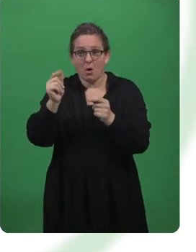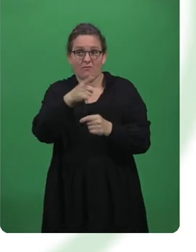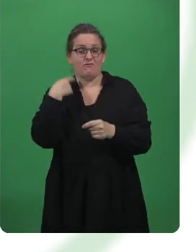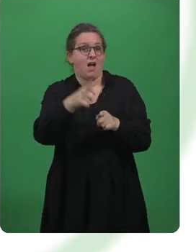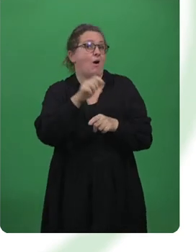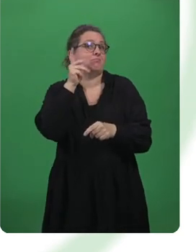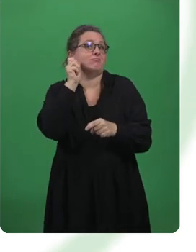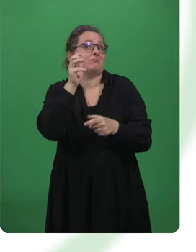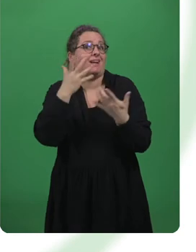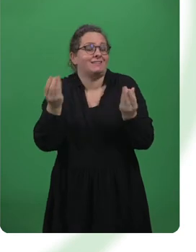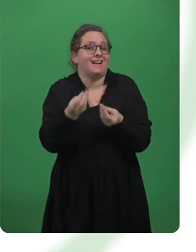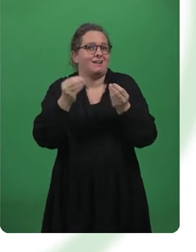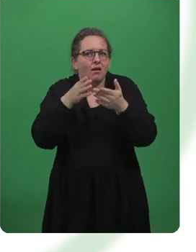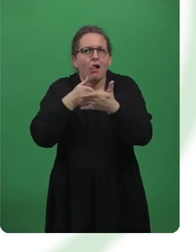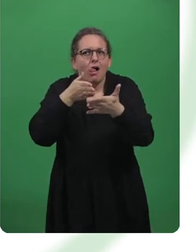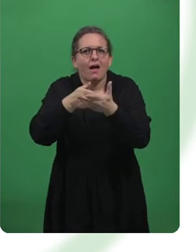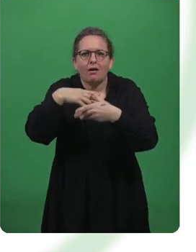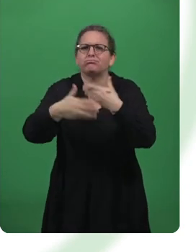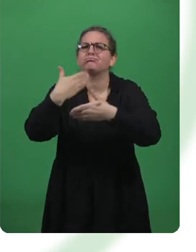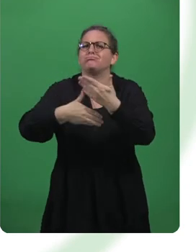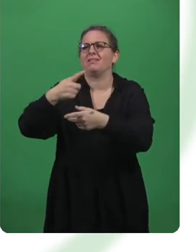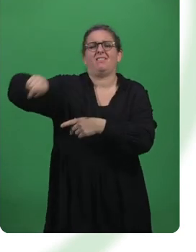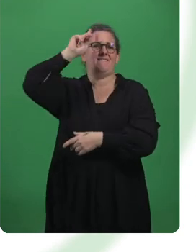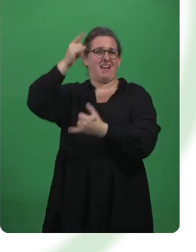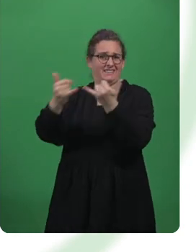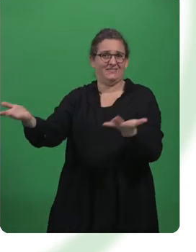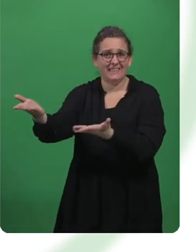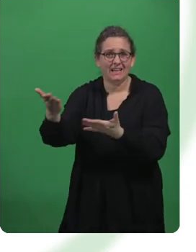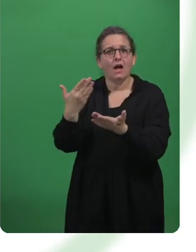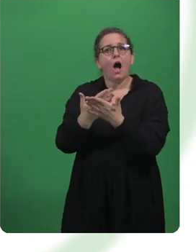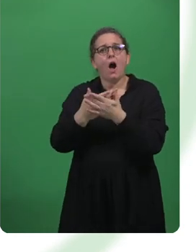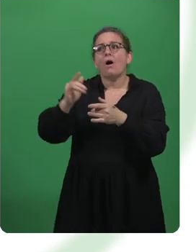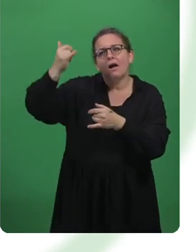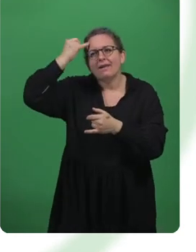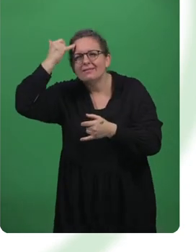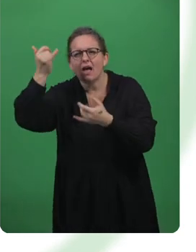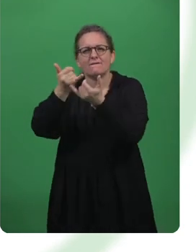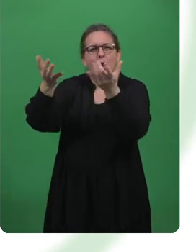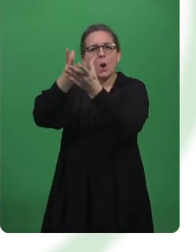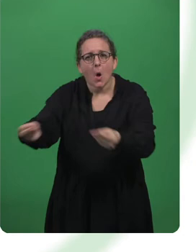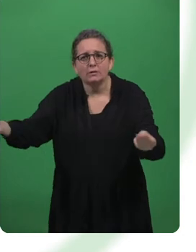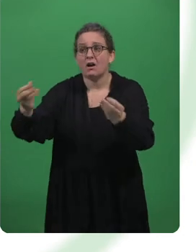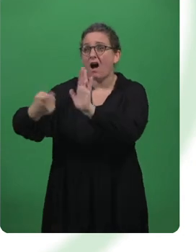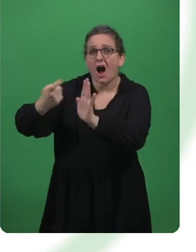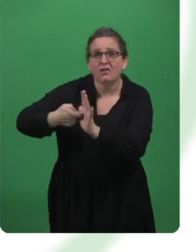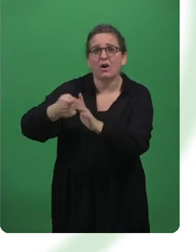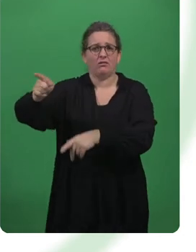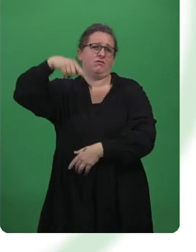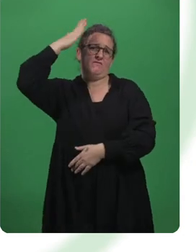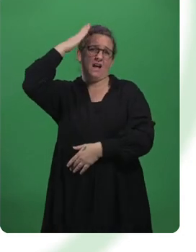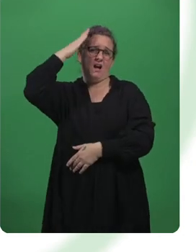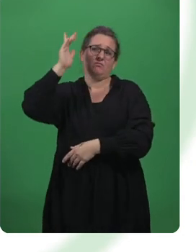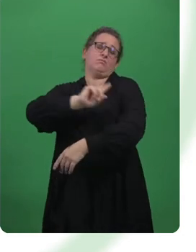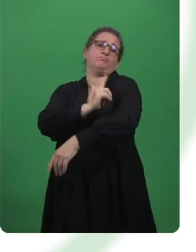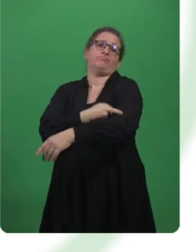alltägliche Dinge. Das ist der gelebte Alltag von Menschen mit Behinderungen. Sie finden neue kreative Lösungswege